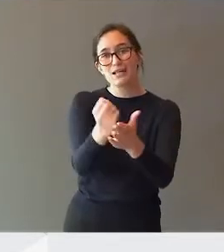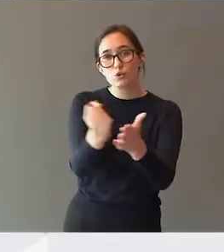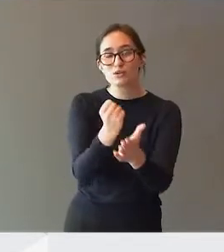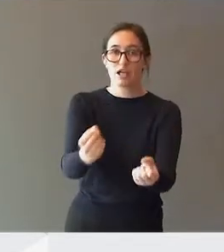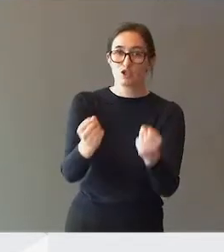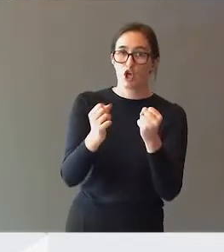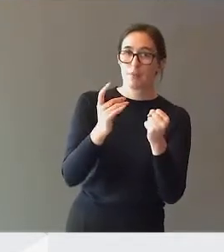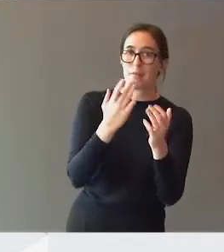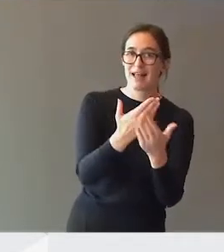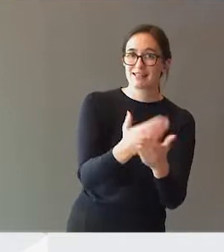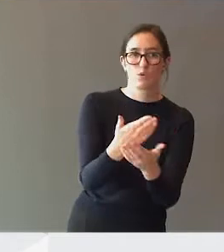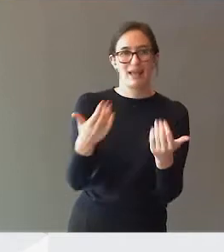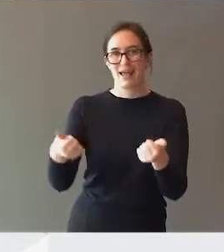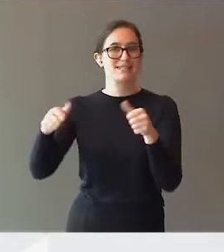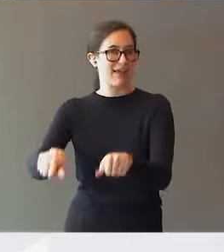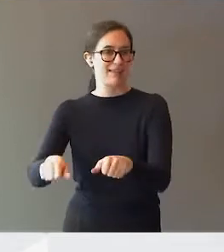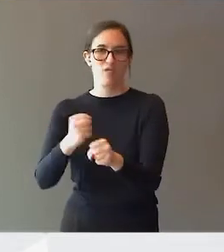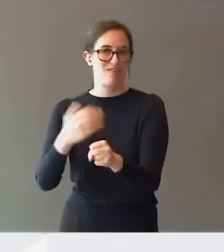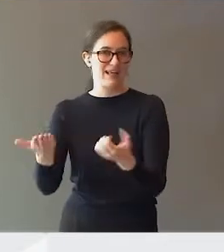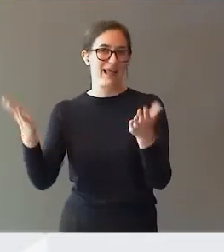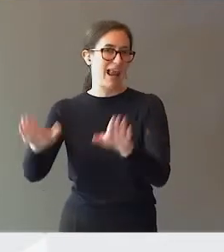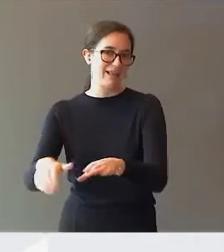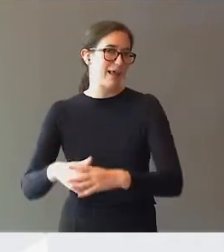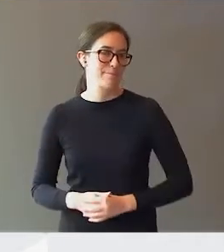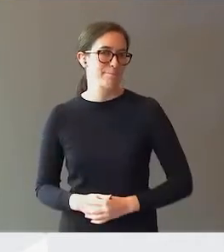styrke PP-tjenesten, ikke svekken og i hvert fall ikke legge ned.